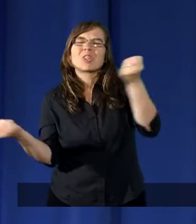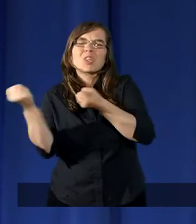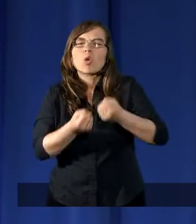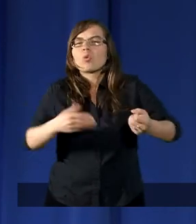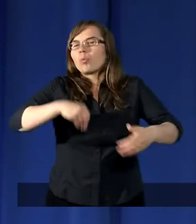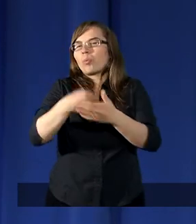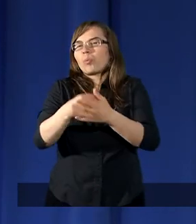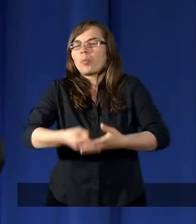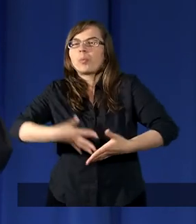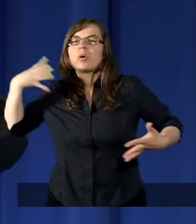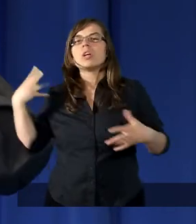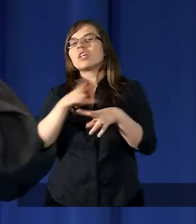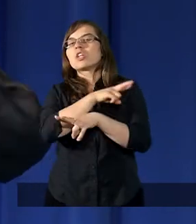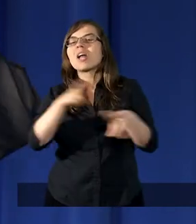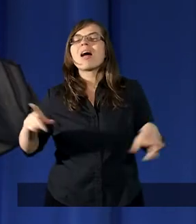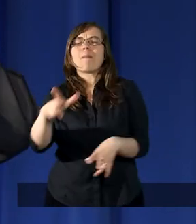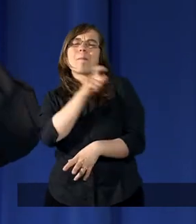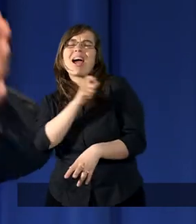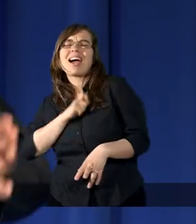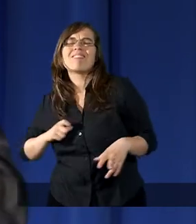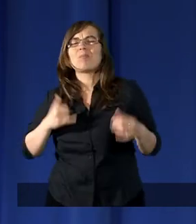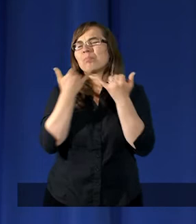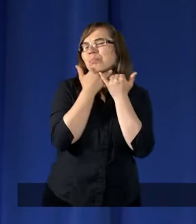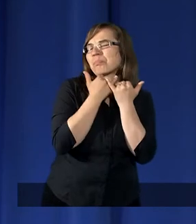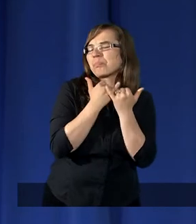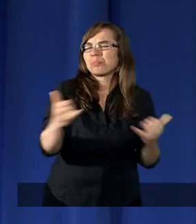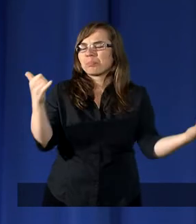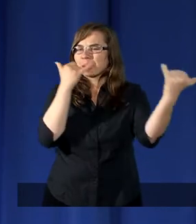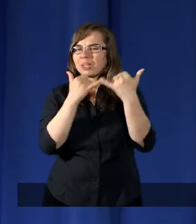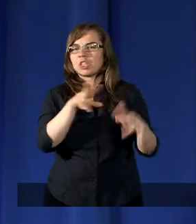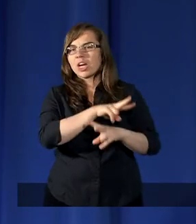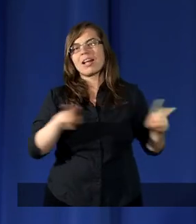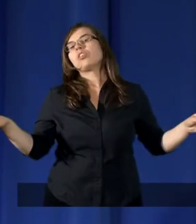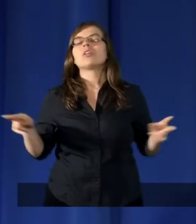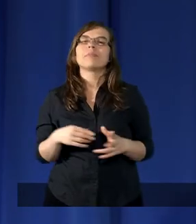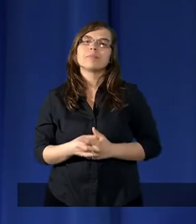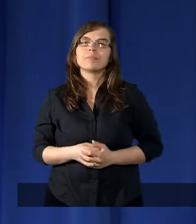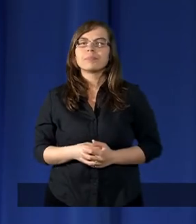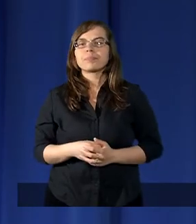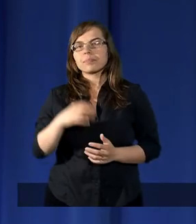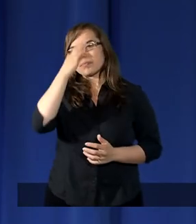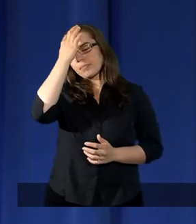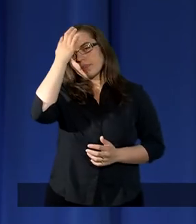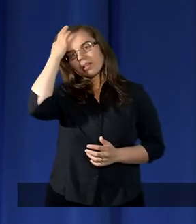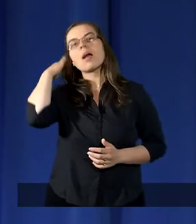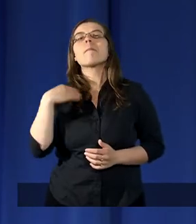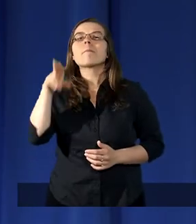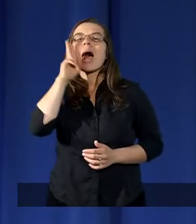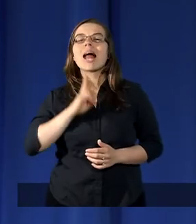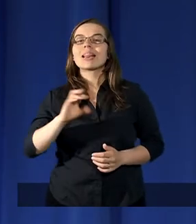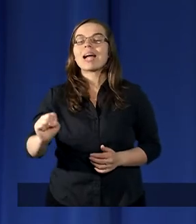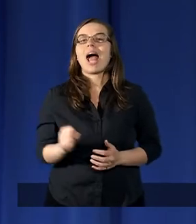rzeczy, przynosili perfumy i tak dalej, i tak dalej. i matka